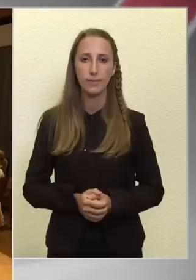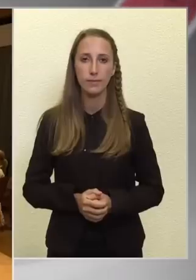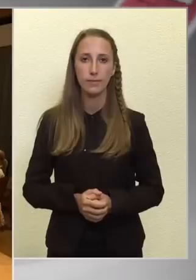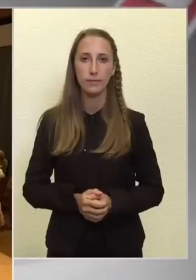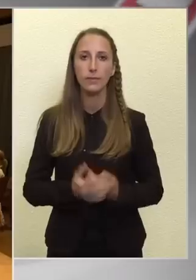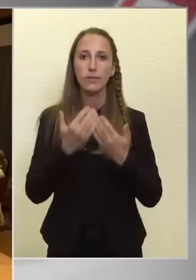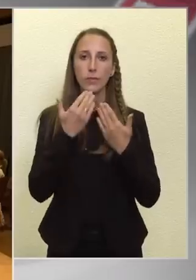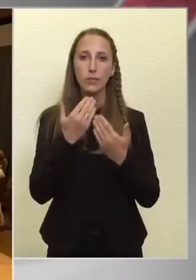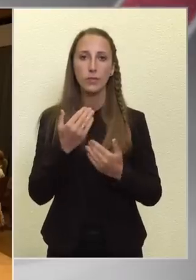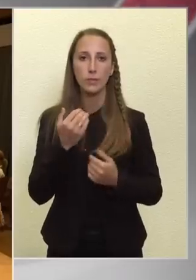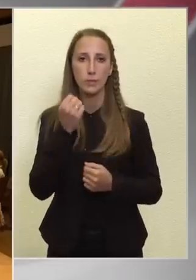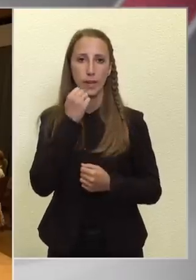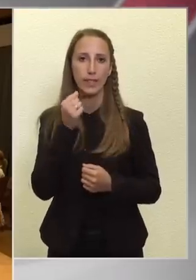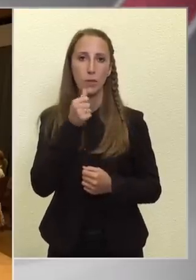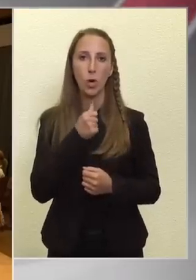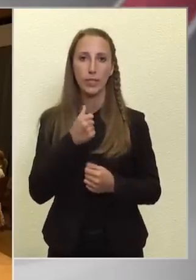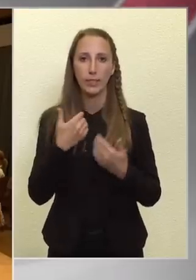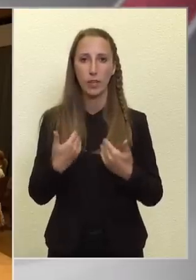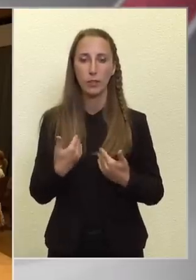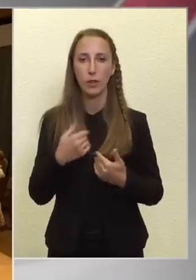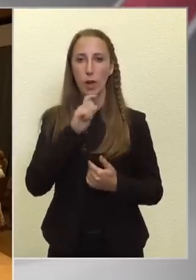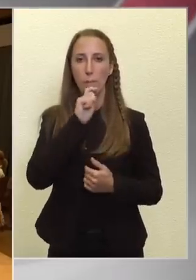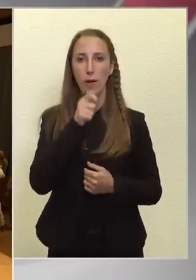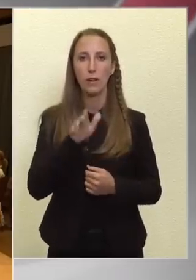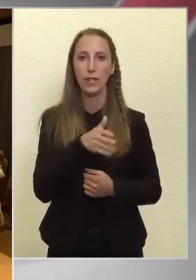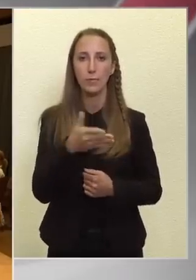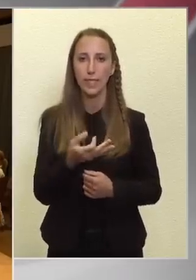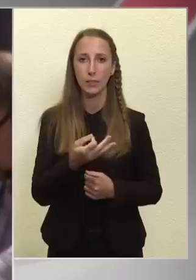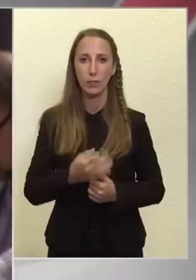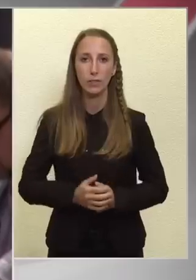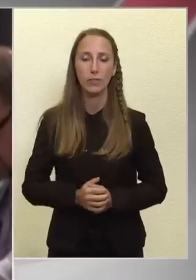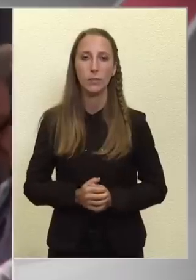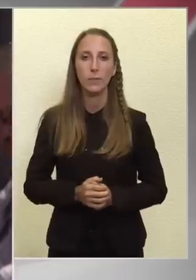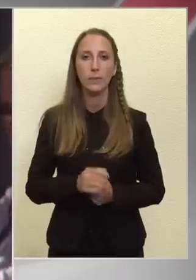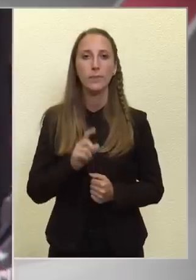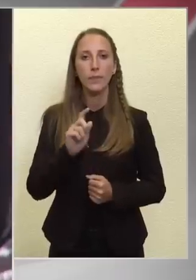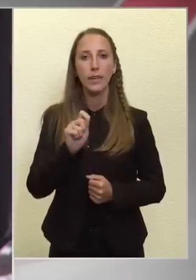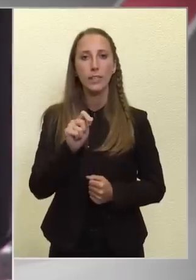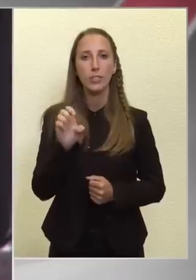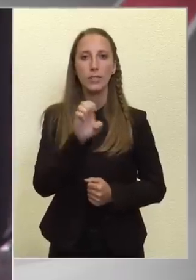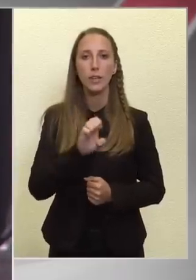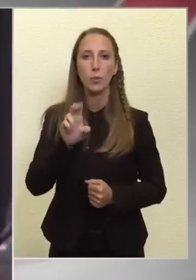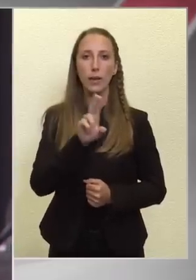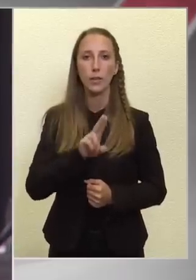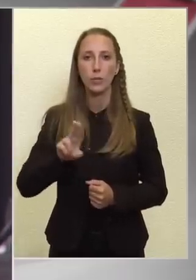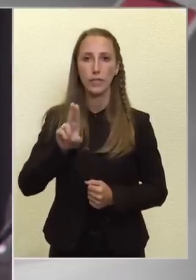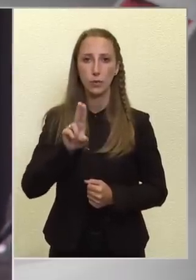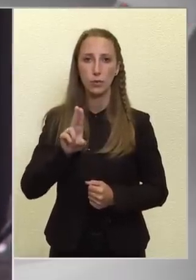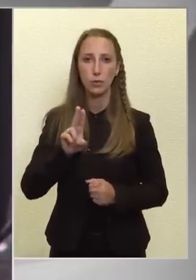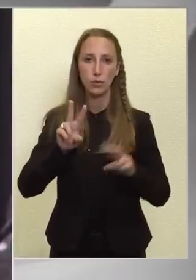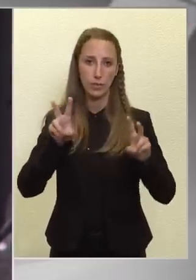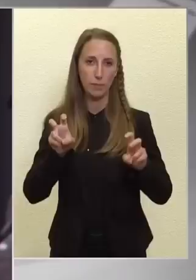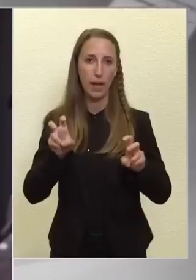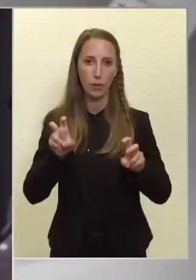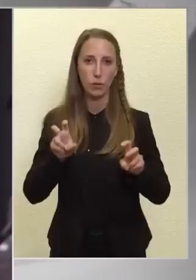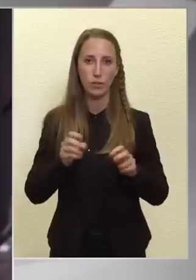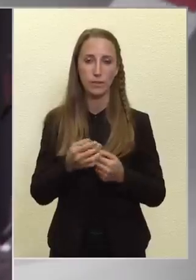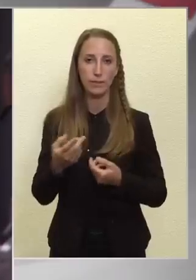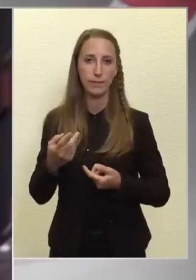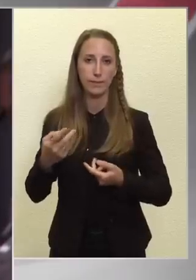Köszönöm, Máté Patrik vagyok a Magyar Nemzettől. Kicsit az Európai Uniós témákhoz